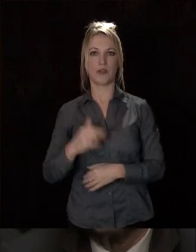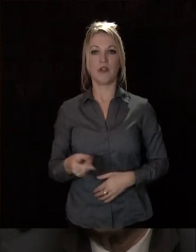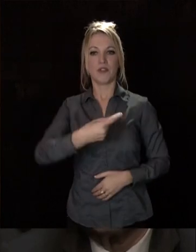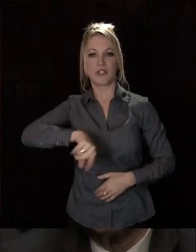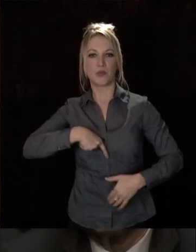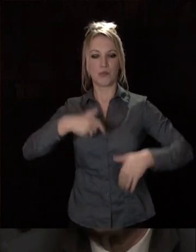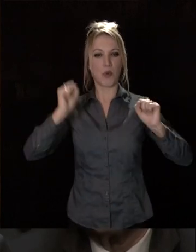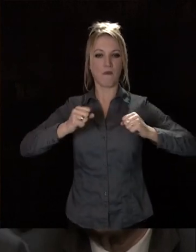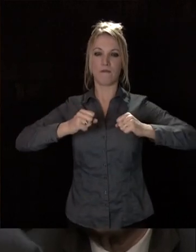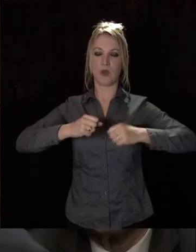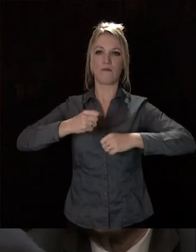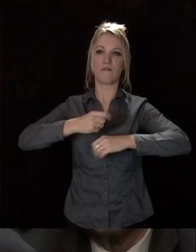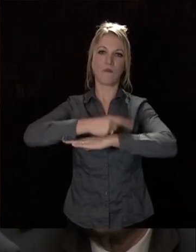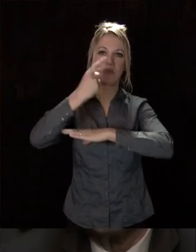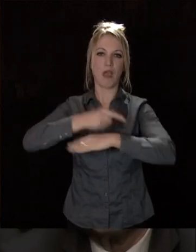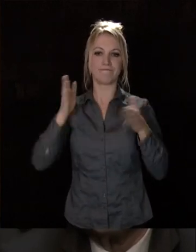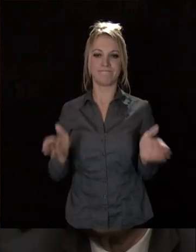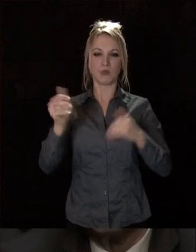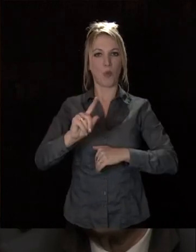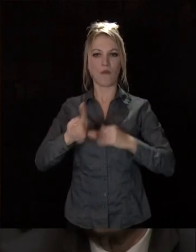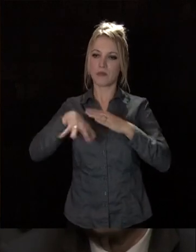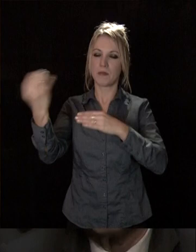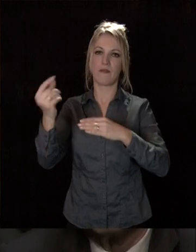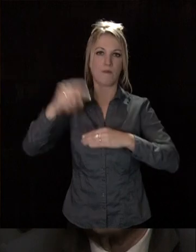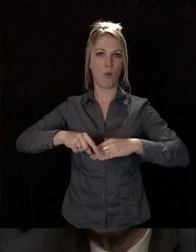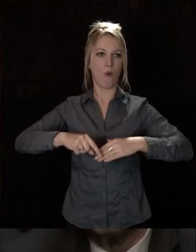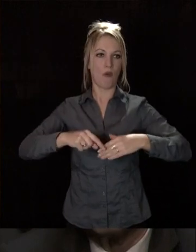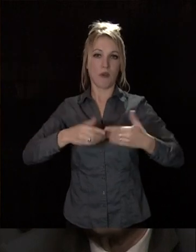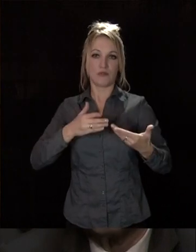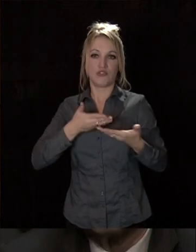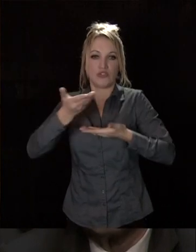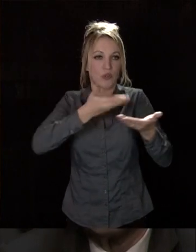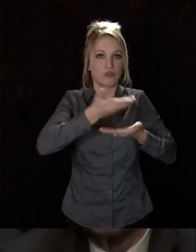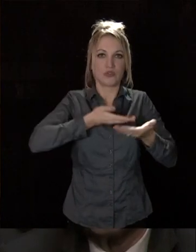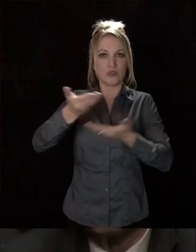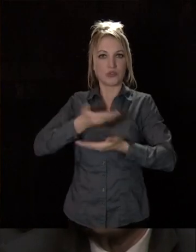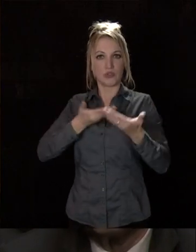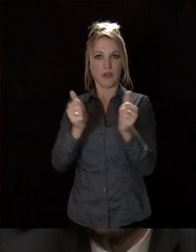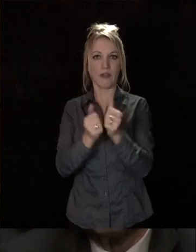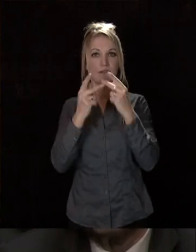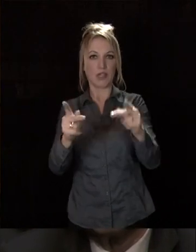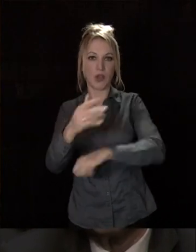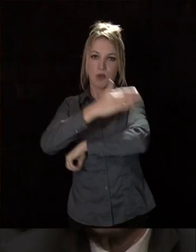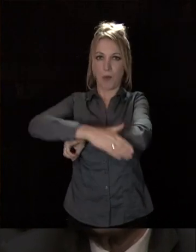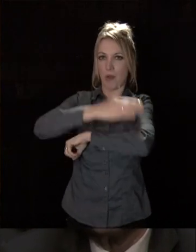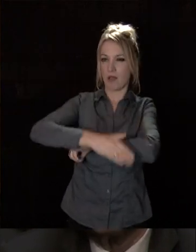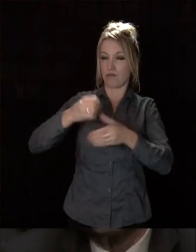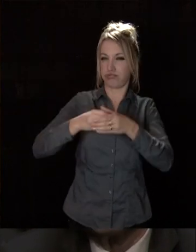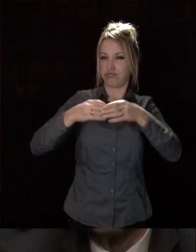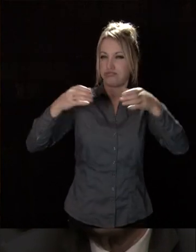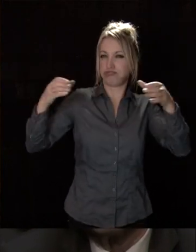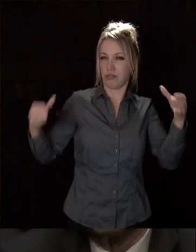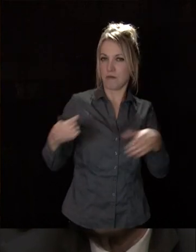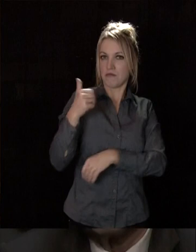dans nos propres frontières, au contraire, il faut les dépasser. Les échanges entre villes et campagnes se sont fortement développés